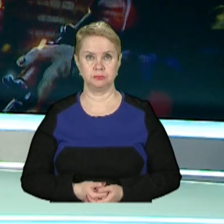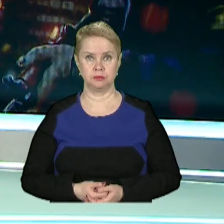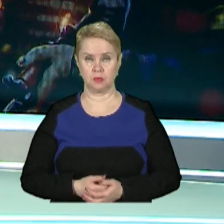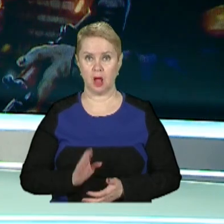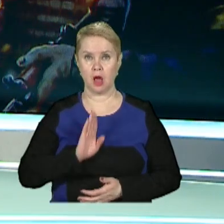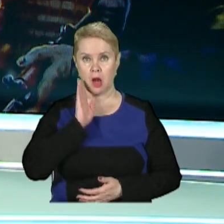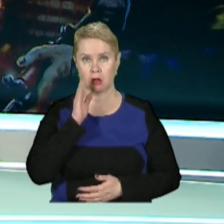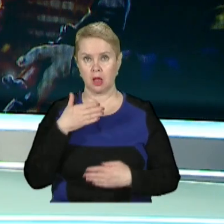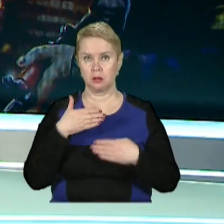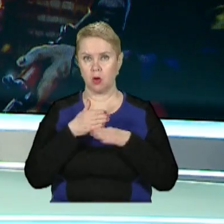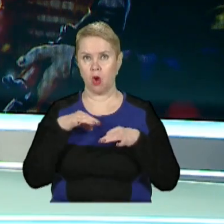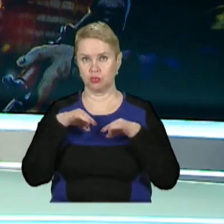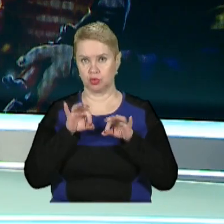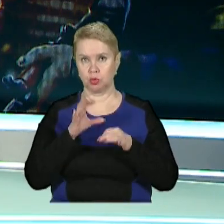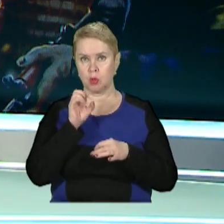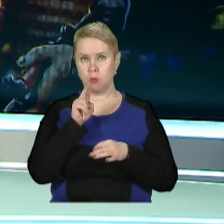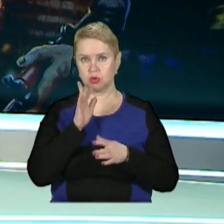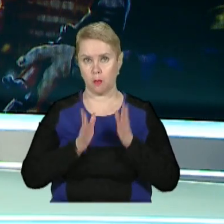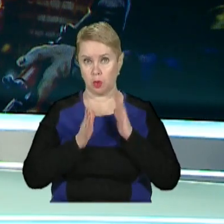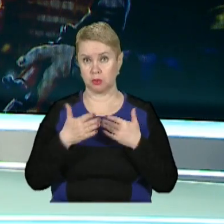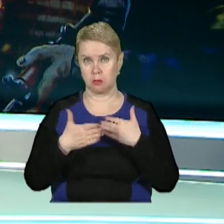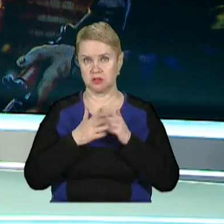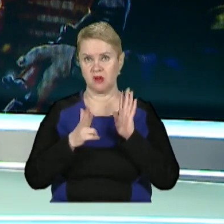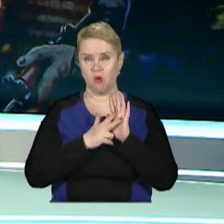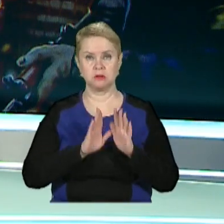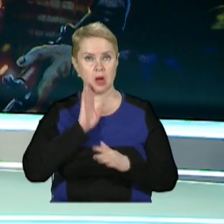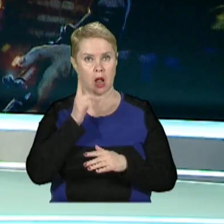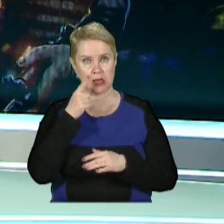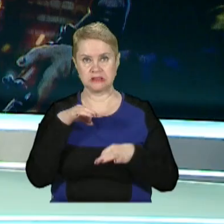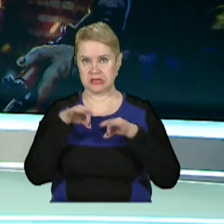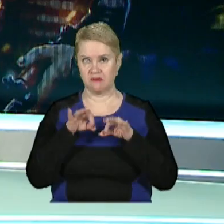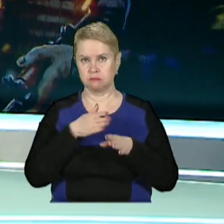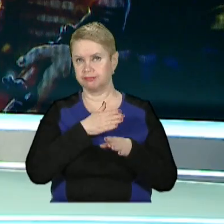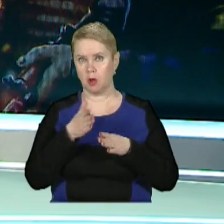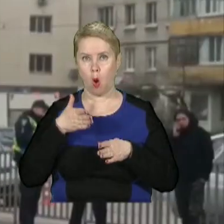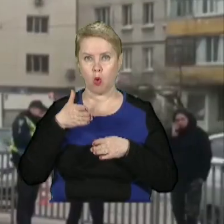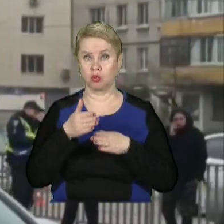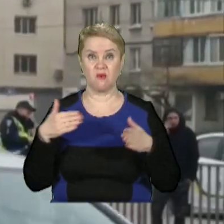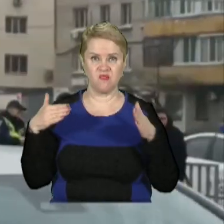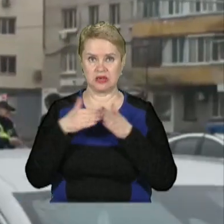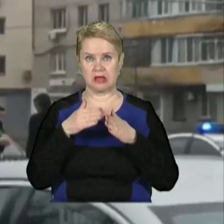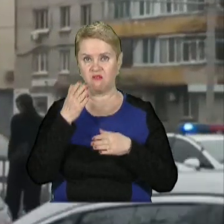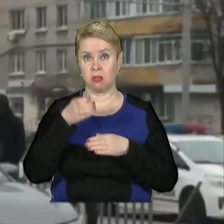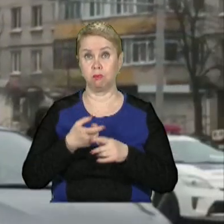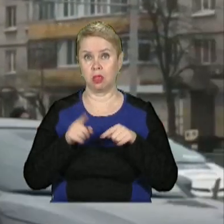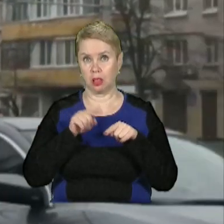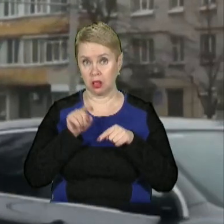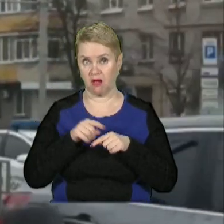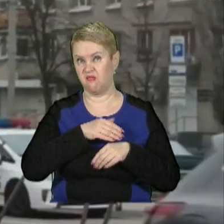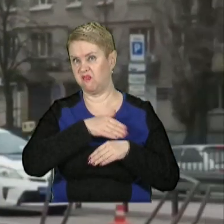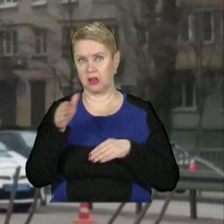Ранкова автотроща на Славожанському проспекті. Близько восьмої ранку одна з автівок знесла огорожу, врізалась у відбійник і